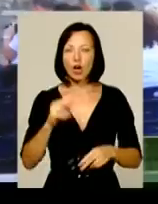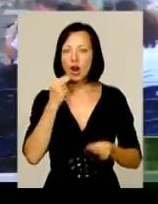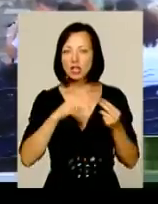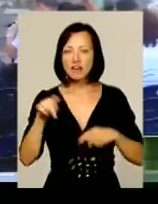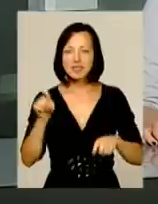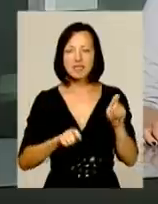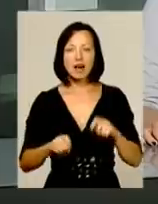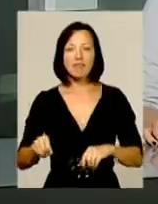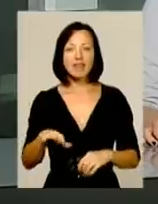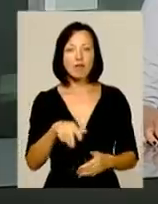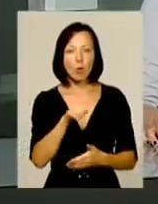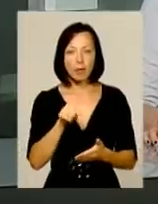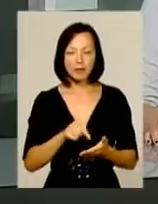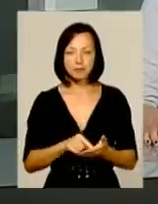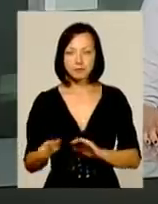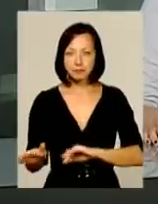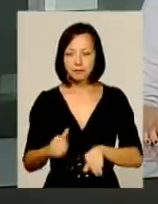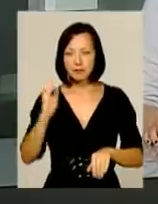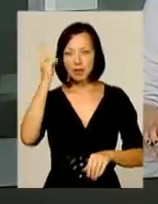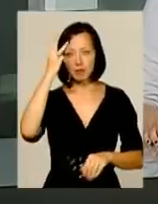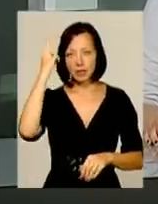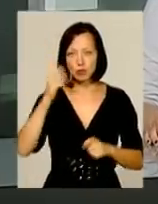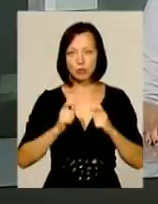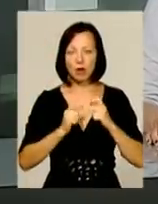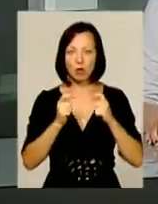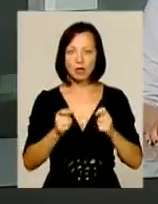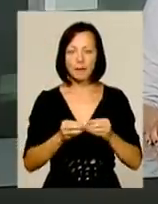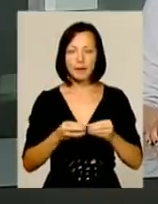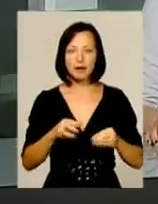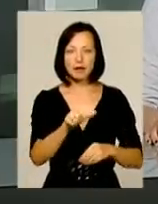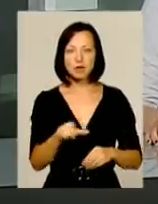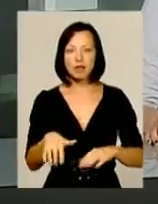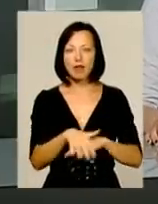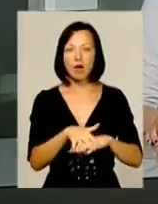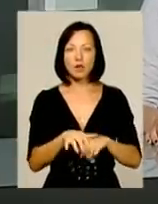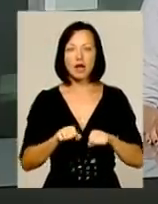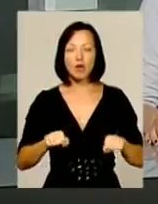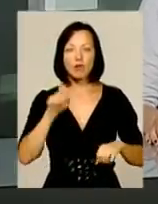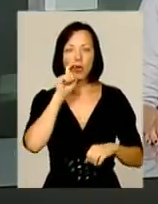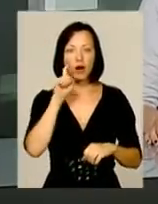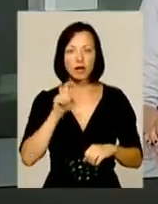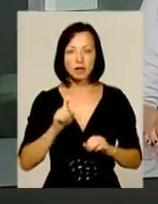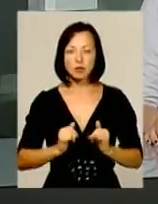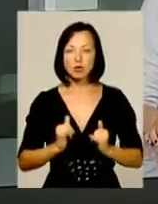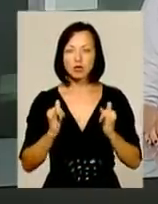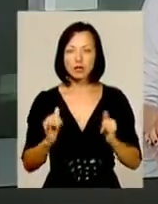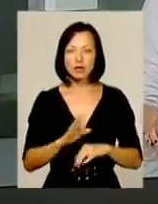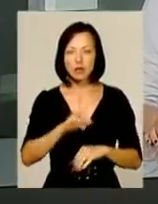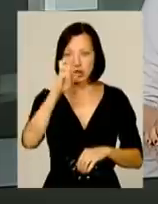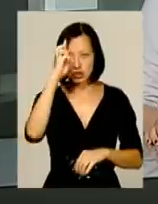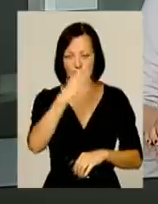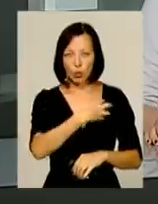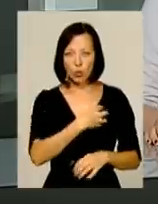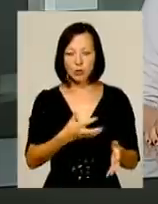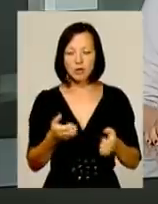світу? Музика В обласному центрі нагородили 15-тьох народних героїв України. Почесний недержавний орден